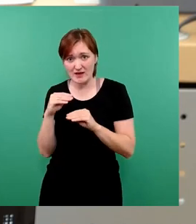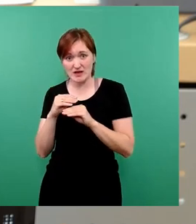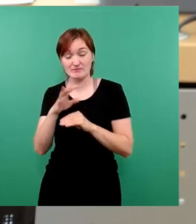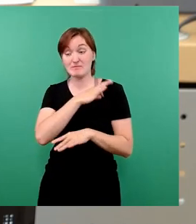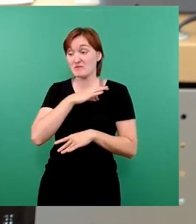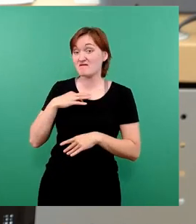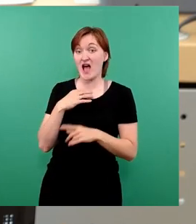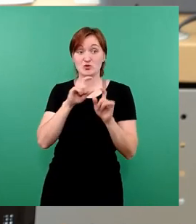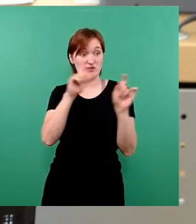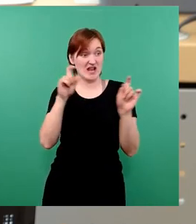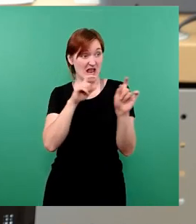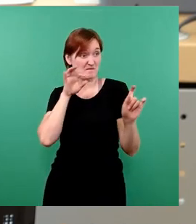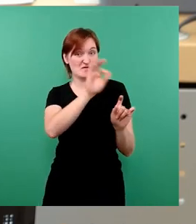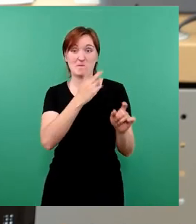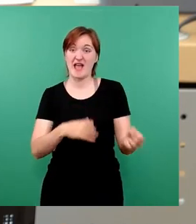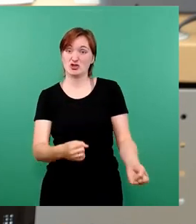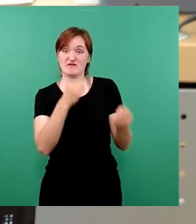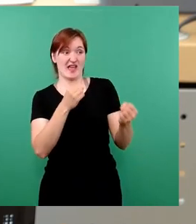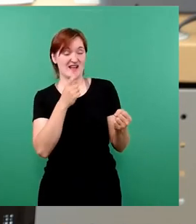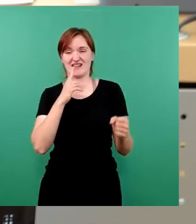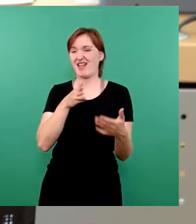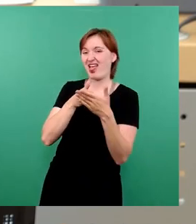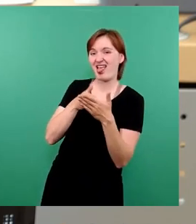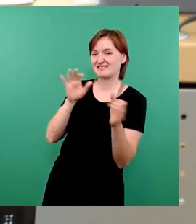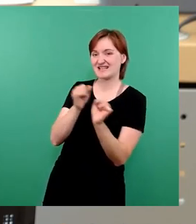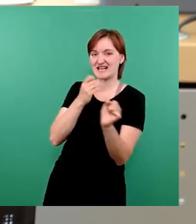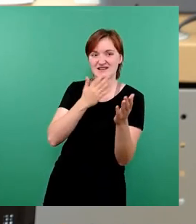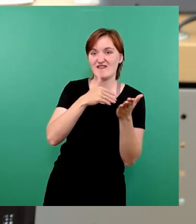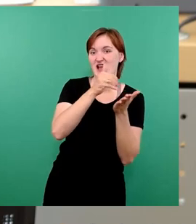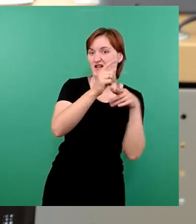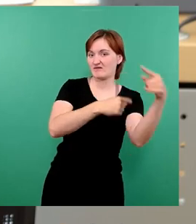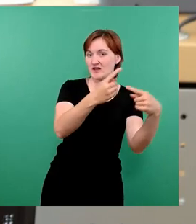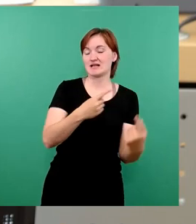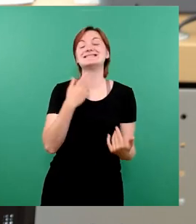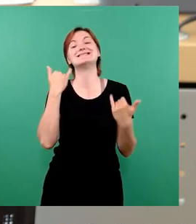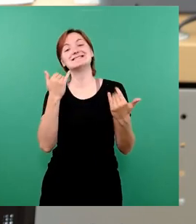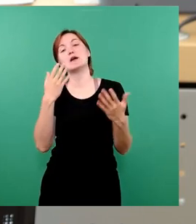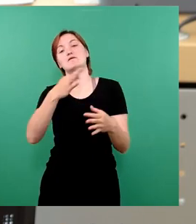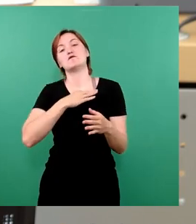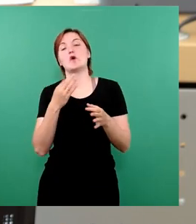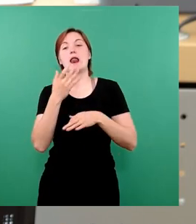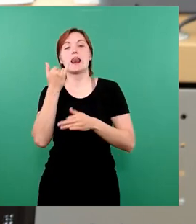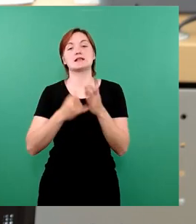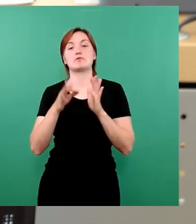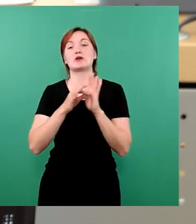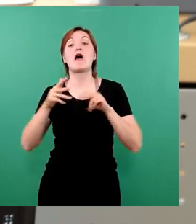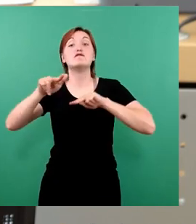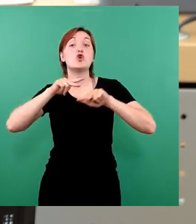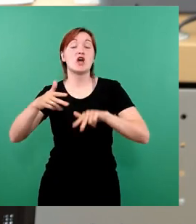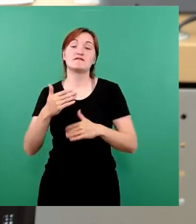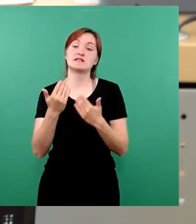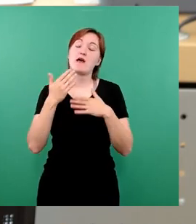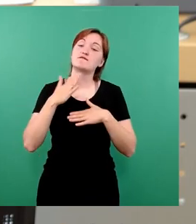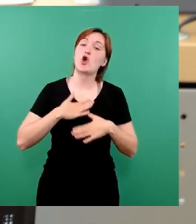Steine in den Weg legen und selber vieles versuchen. Und da kommen wir dann auch zum wichtigsten Punkt oder zum letzten Punkt, die Wirtschaftsfreundlichkeit der Stadt. Dort gibt es